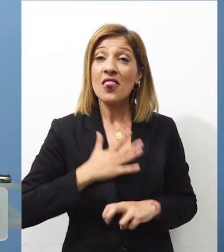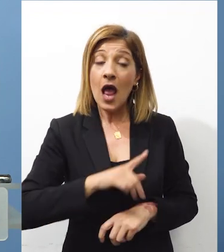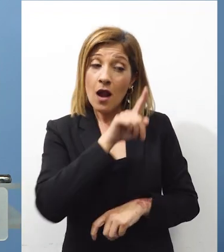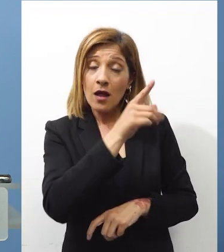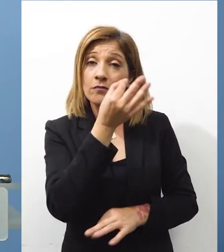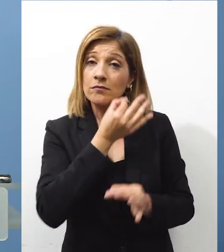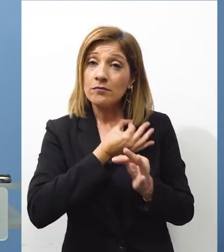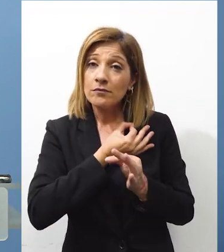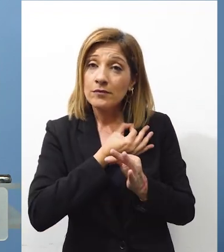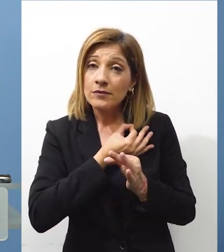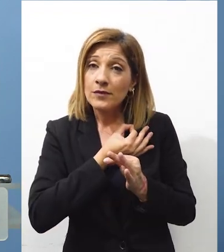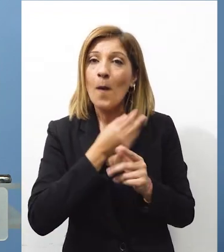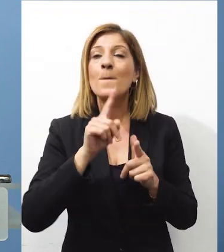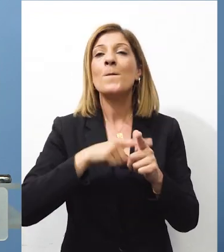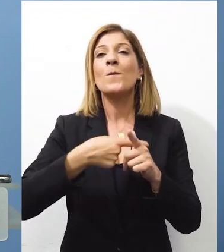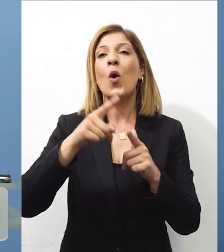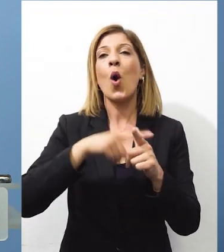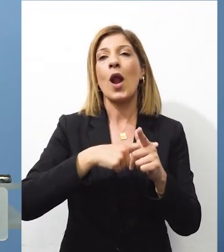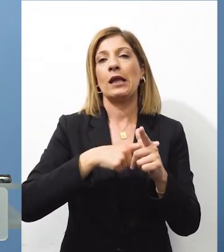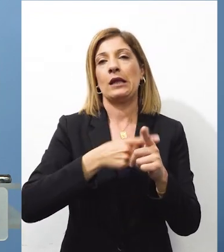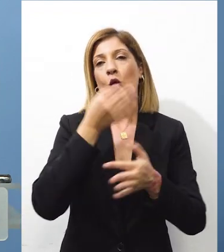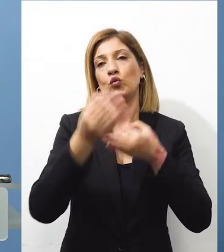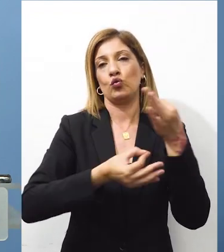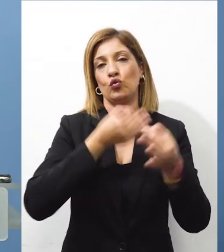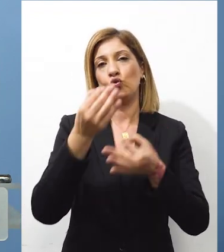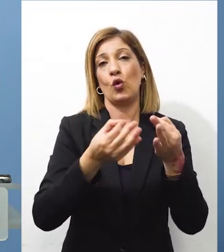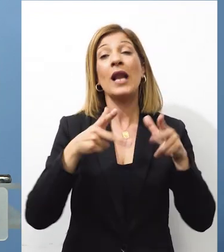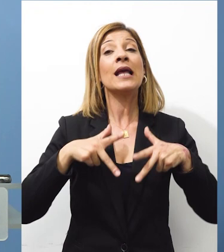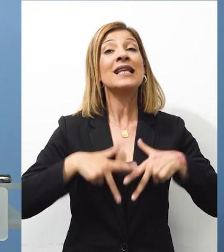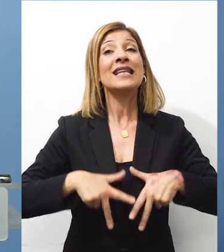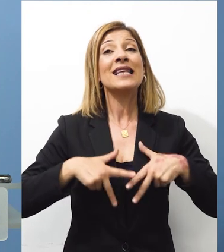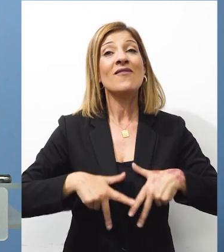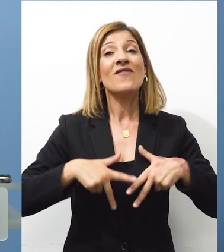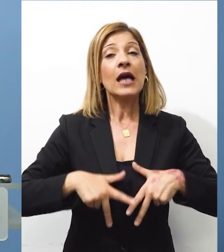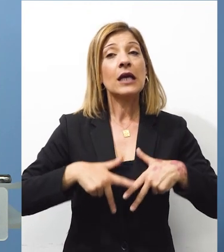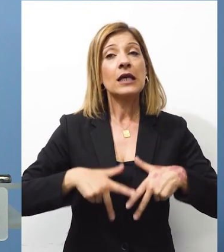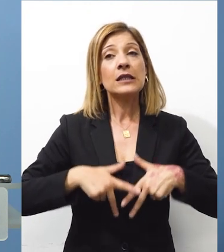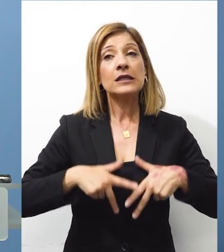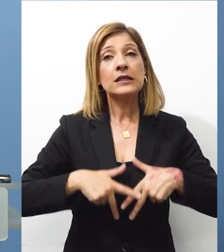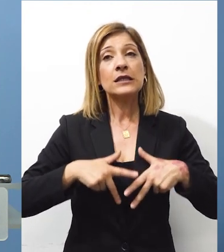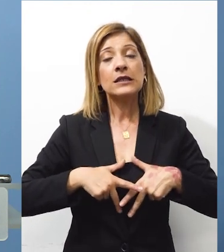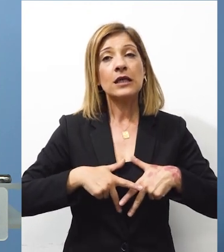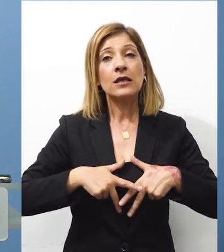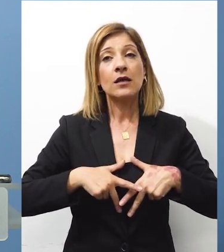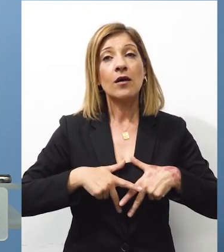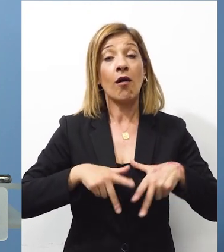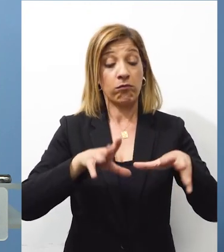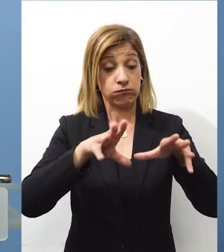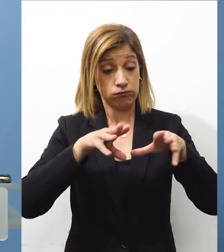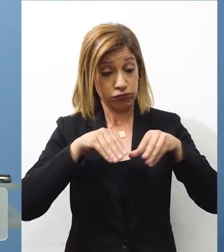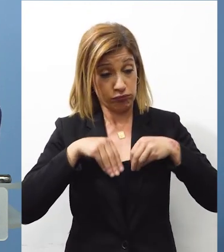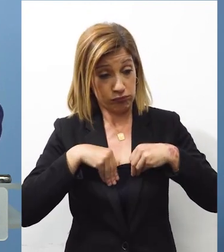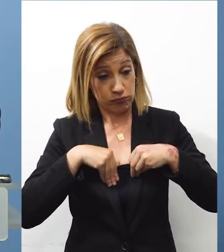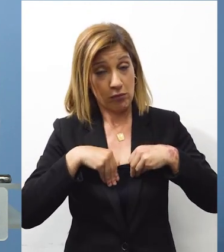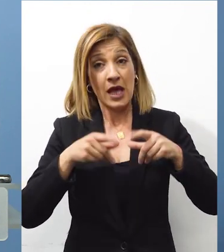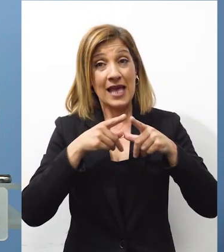θέλω να μου κάνετε ένα πολιτικό σχόλιο ως την πέρδοση από τη στιγμή που παραδεχόμαστε